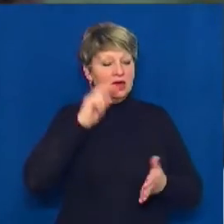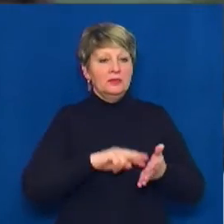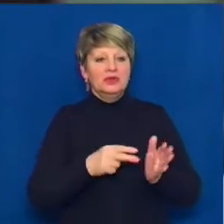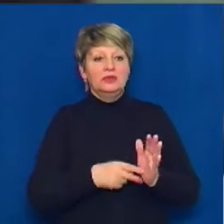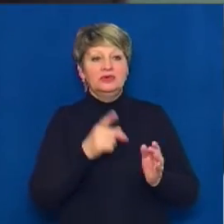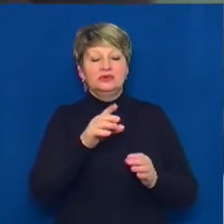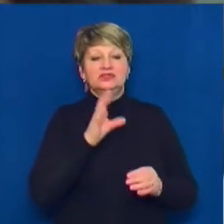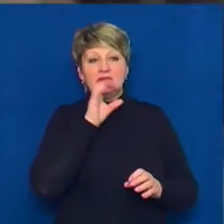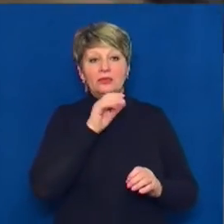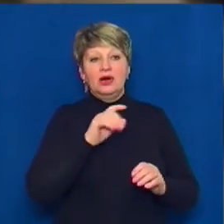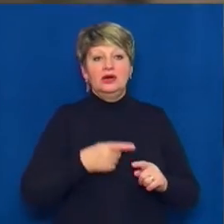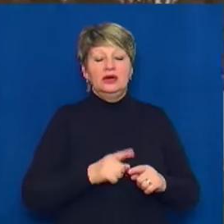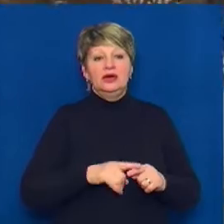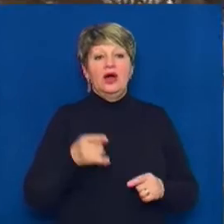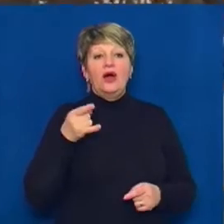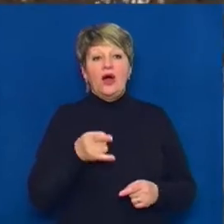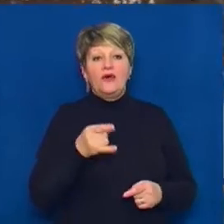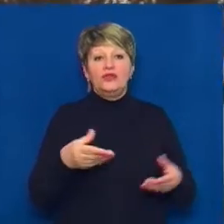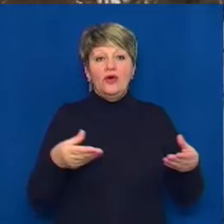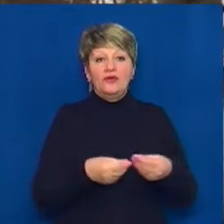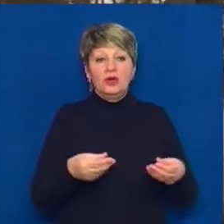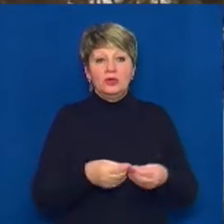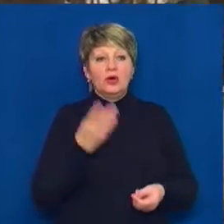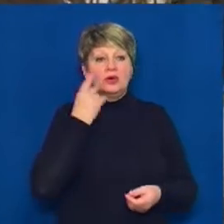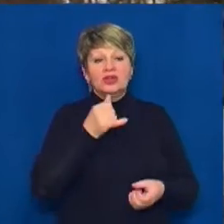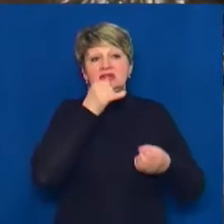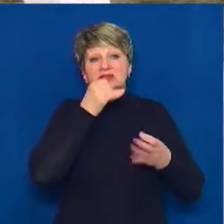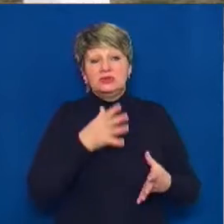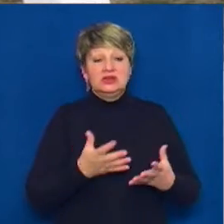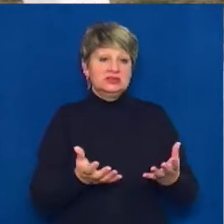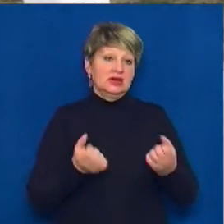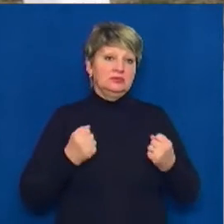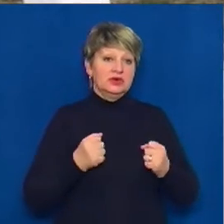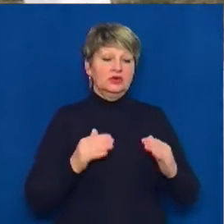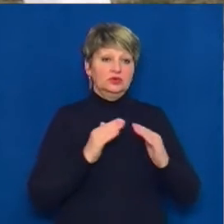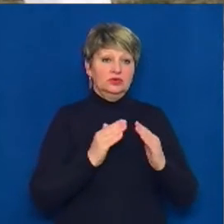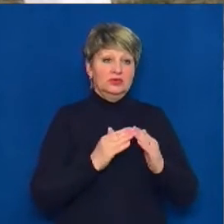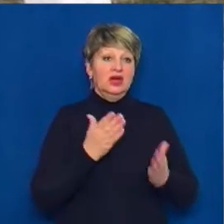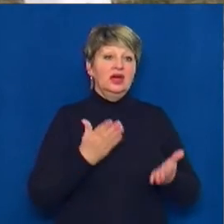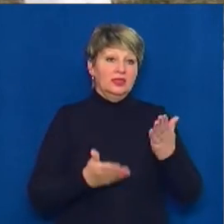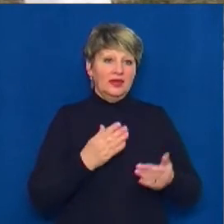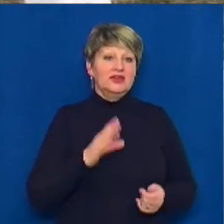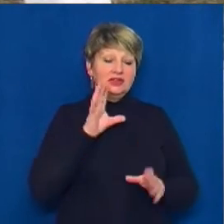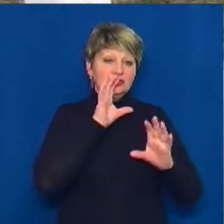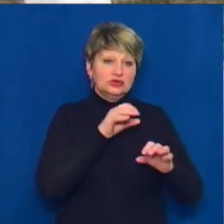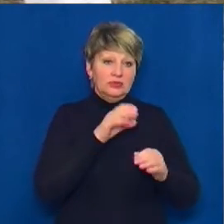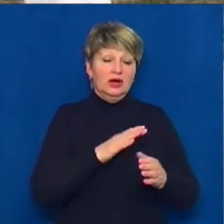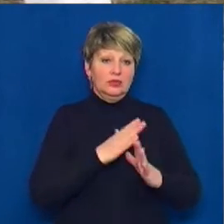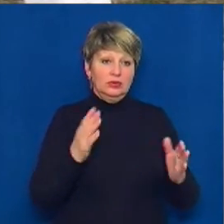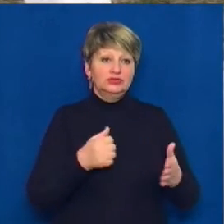влаштувати собаку в автокооператив, коли не вдалося – забрав додому. Мабуть, він до мене знайшов підхід, більше.